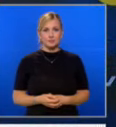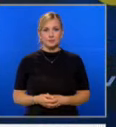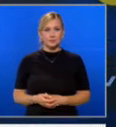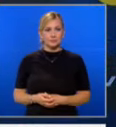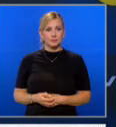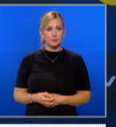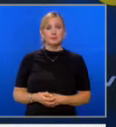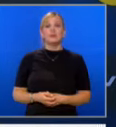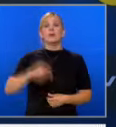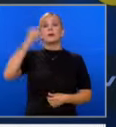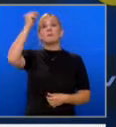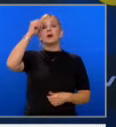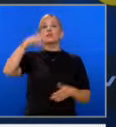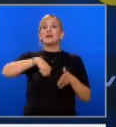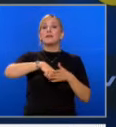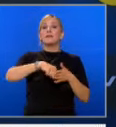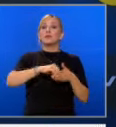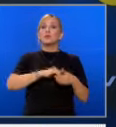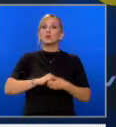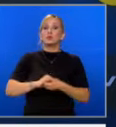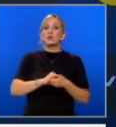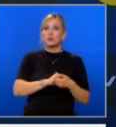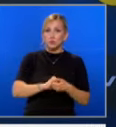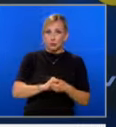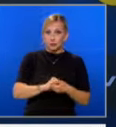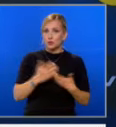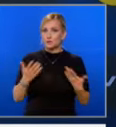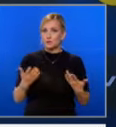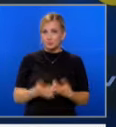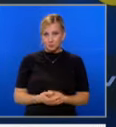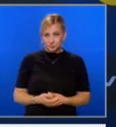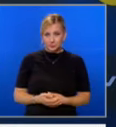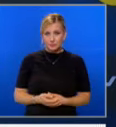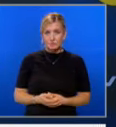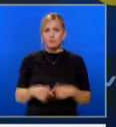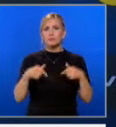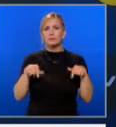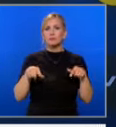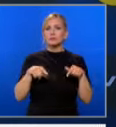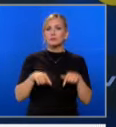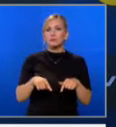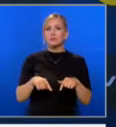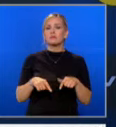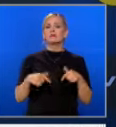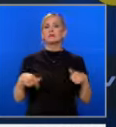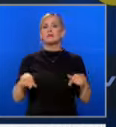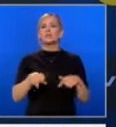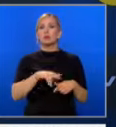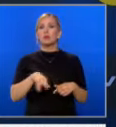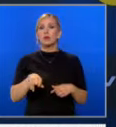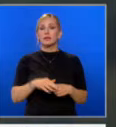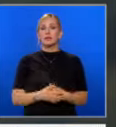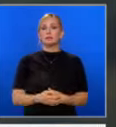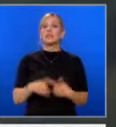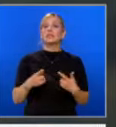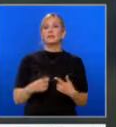Българския футболен съюз, удовето българския футбол беше по години във война. Трябва сега всички хора се успокоят, да разберят хора на новия